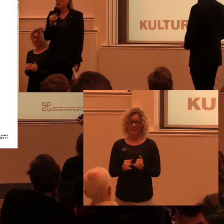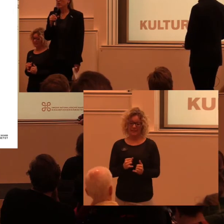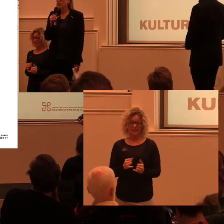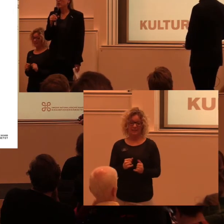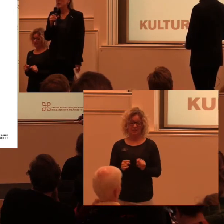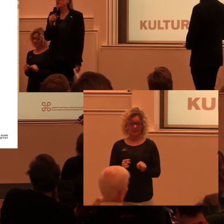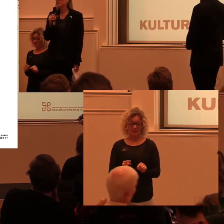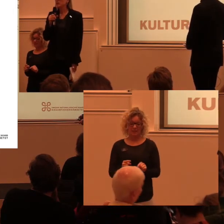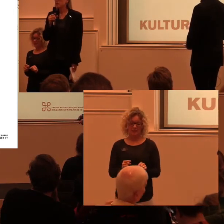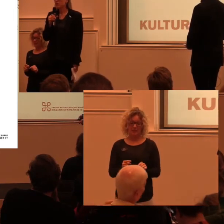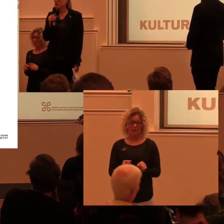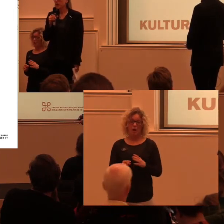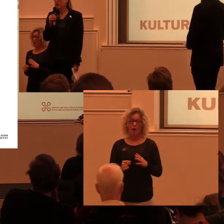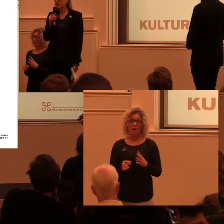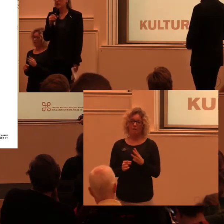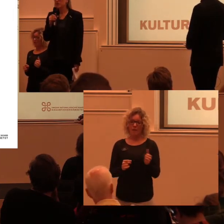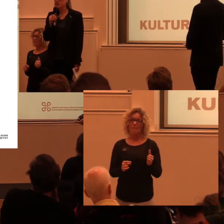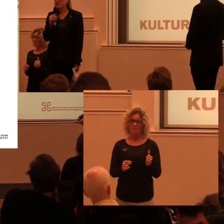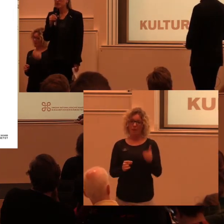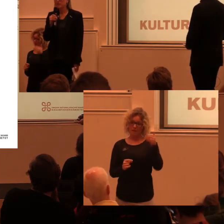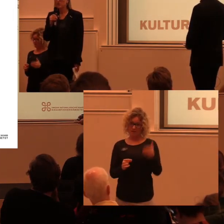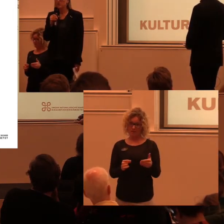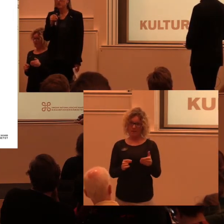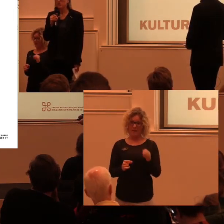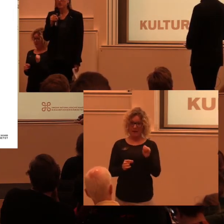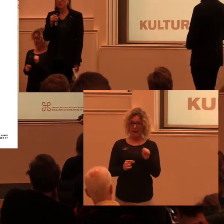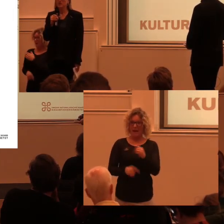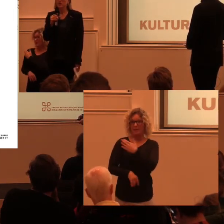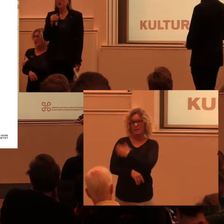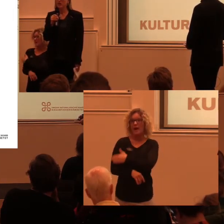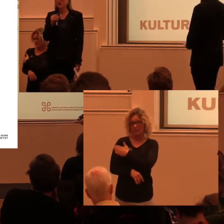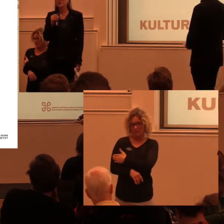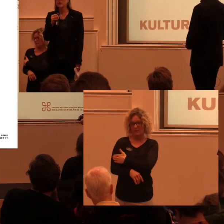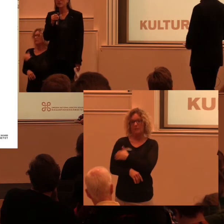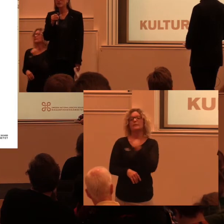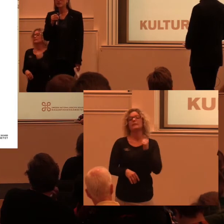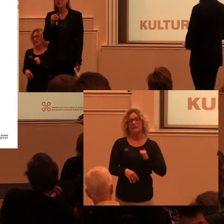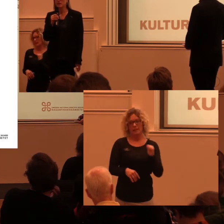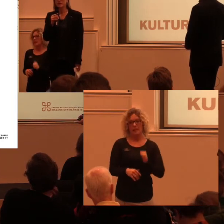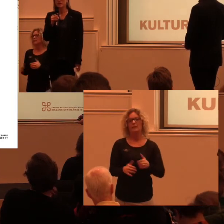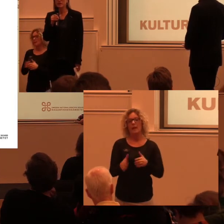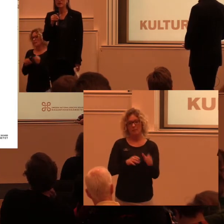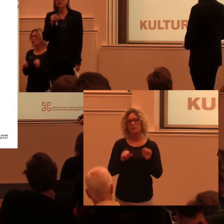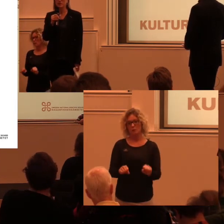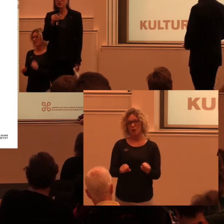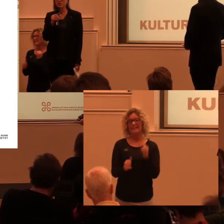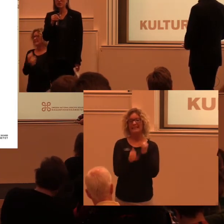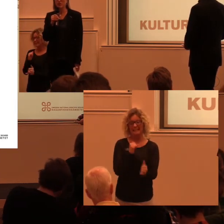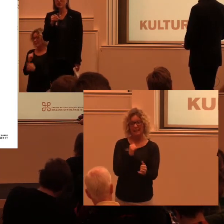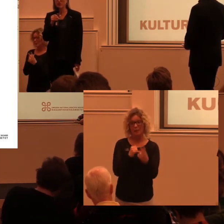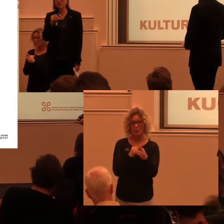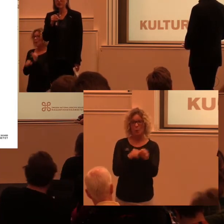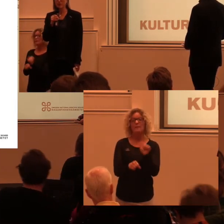skulle ha webbplatser och e-tjänster som var tillgänglighetsanpassade senast